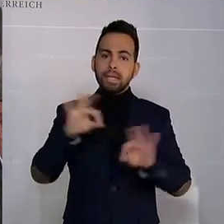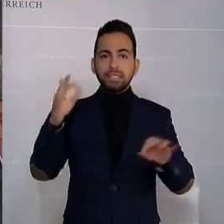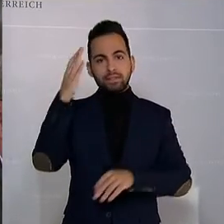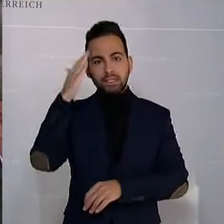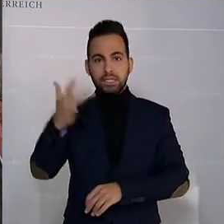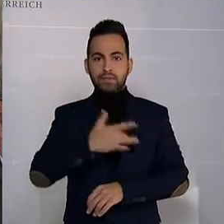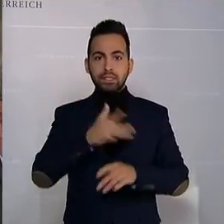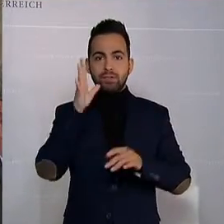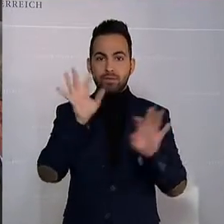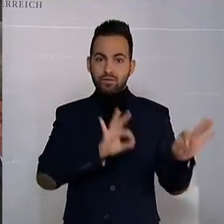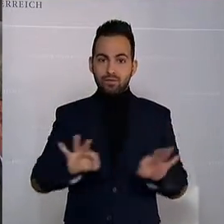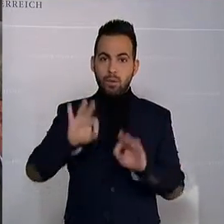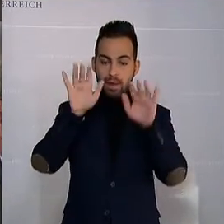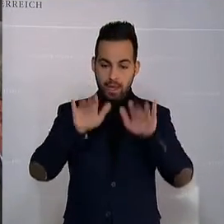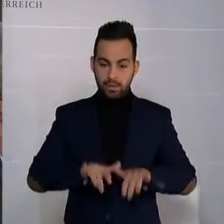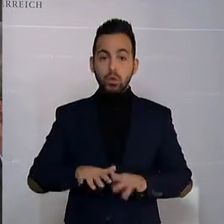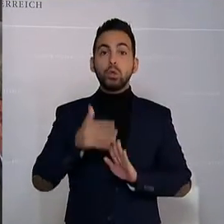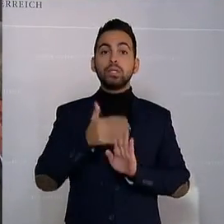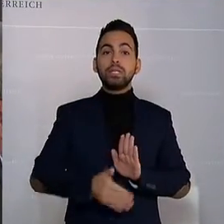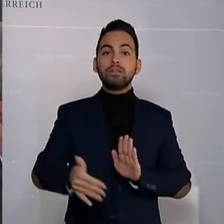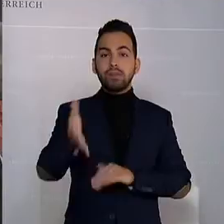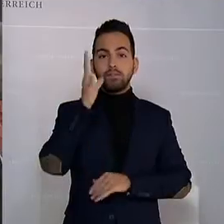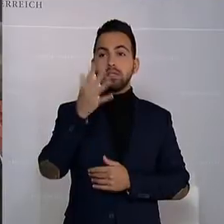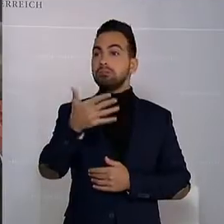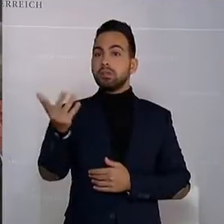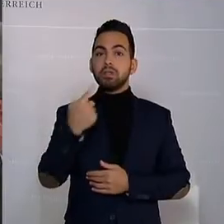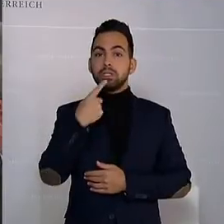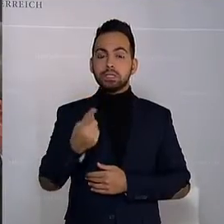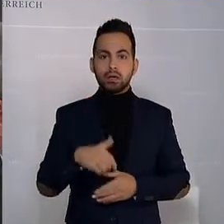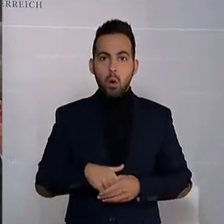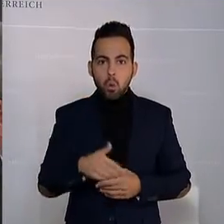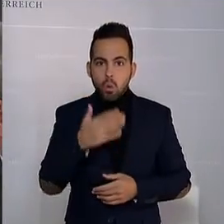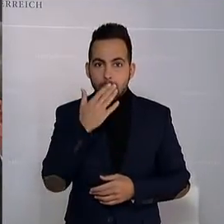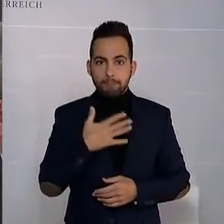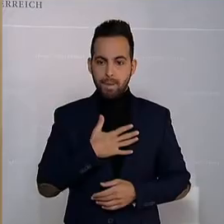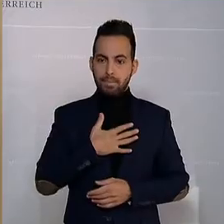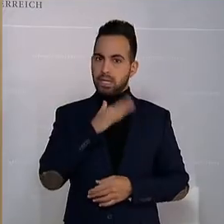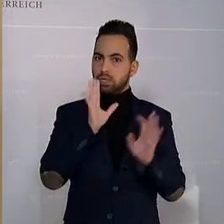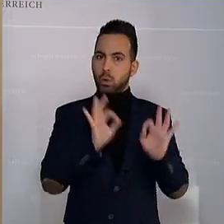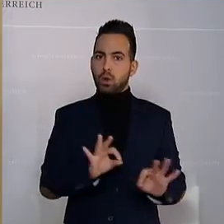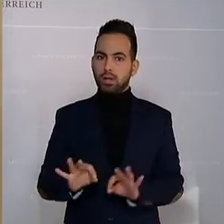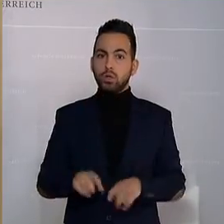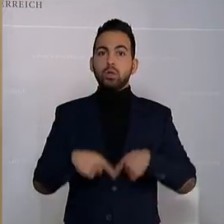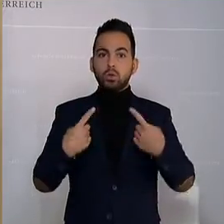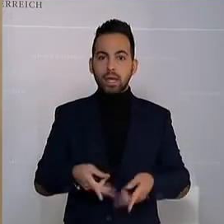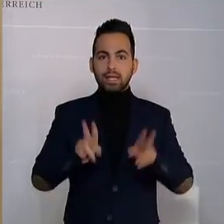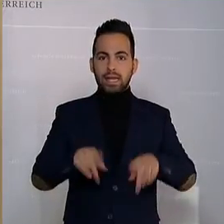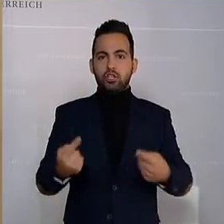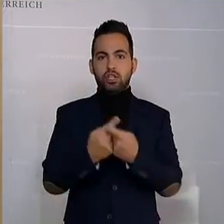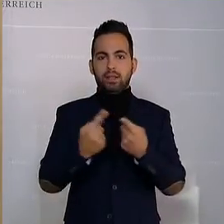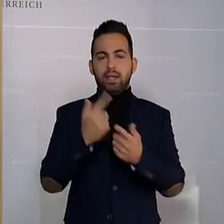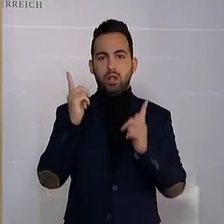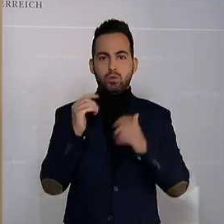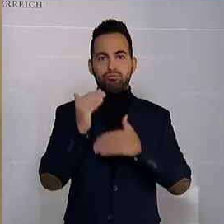vorbereiten. Und irgendwann wird einer kommen und sagen, das war bei mir aber nicht korrekt. Und dann beginnen die Rechtsstreitigkeiten.